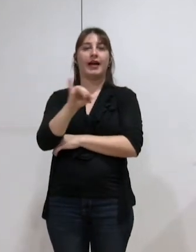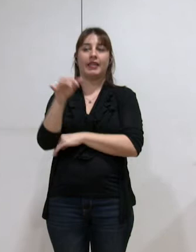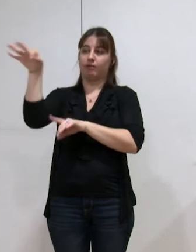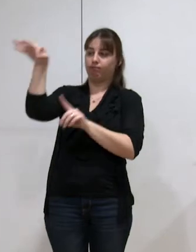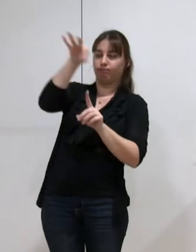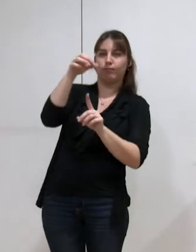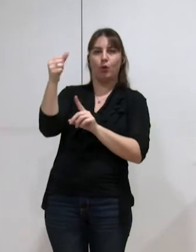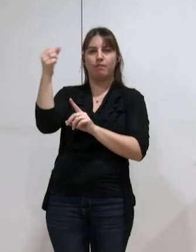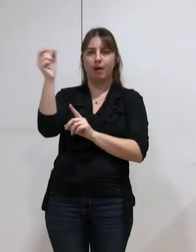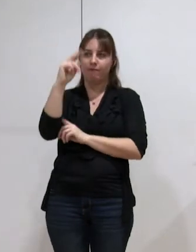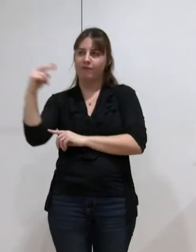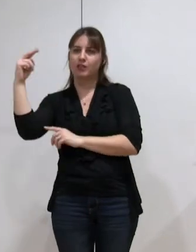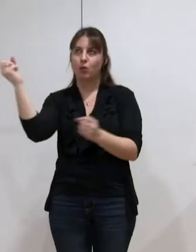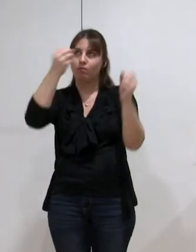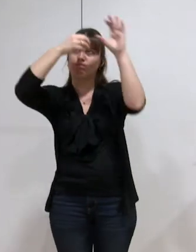vision.